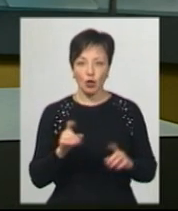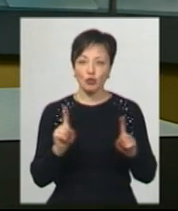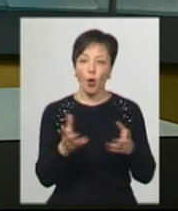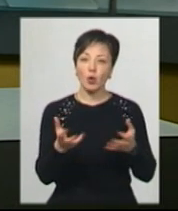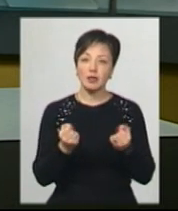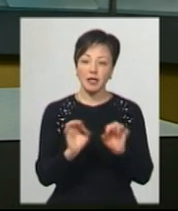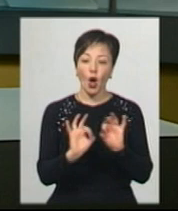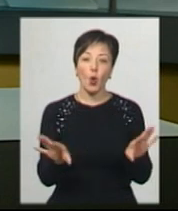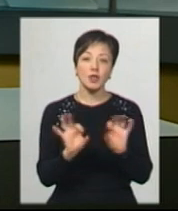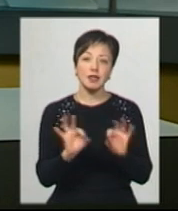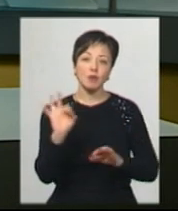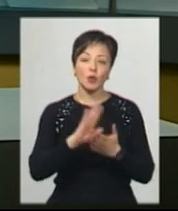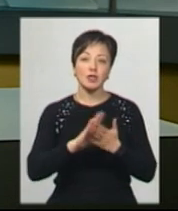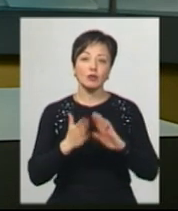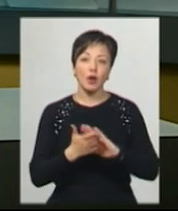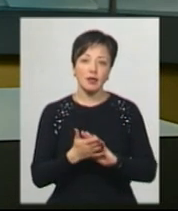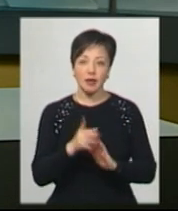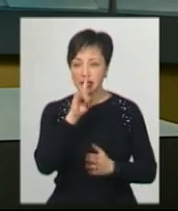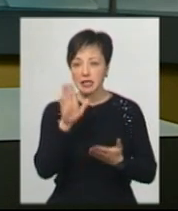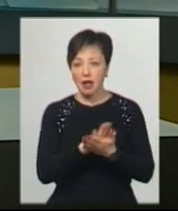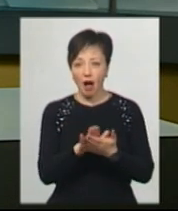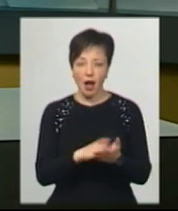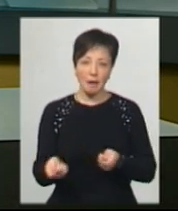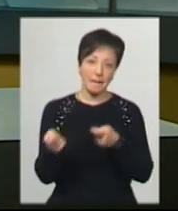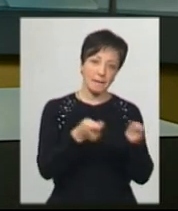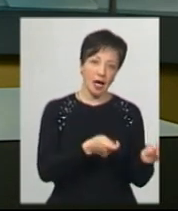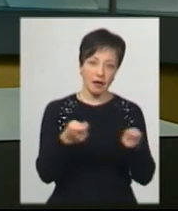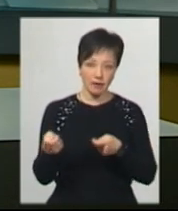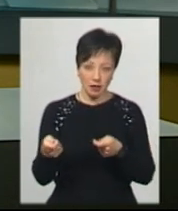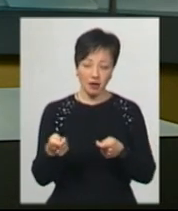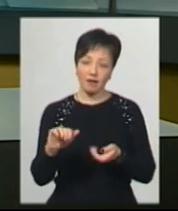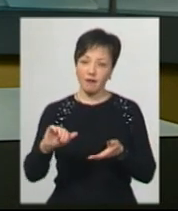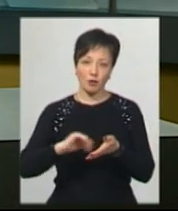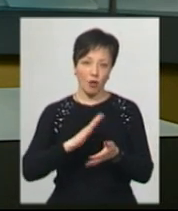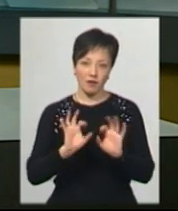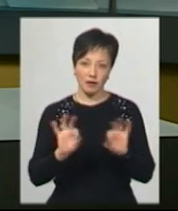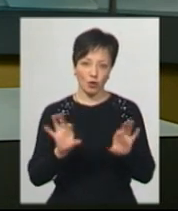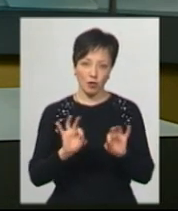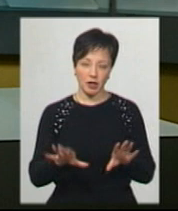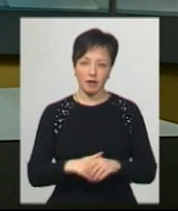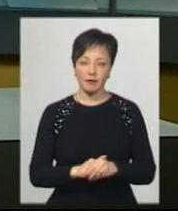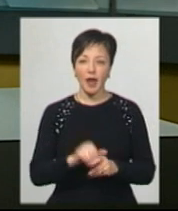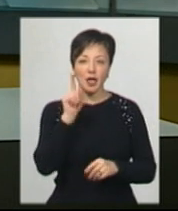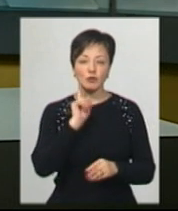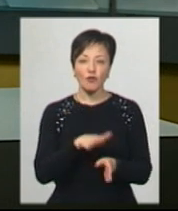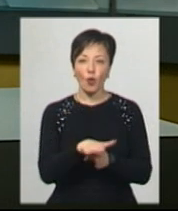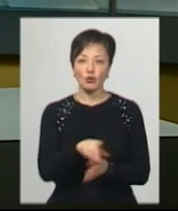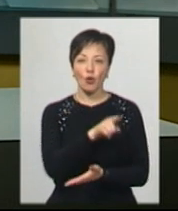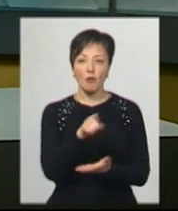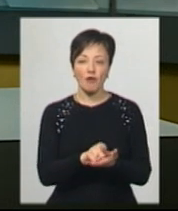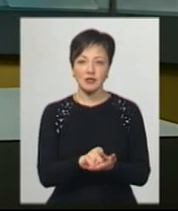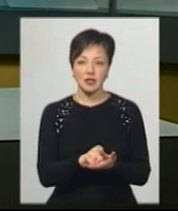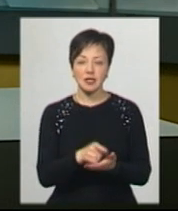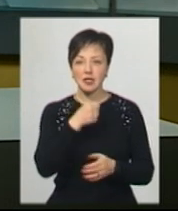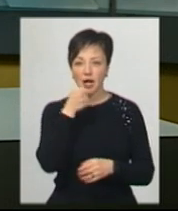отримати роз'яснення щодо ситуації з нелегальними перевезеннями. Він відмовився від коментарів. Тимчасово виконуюча обов